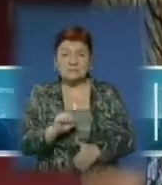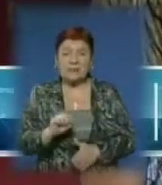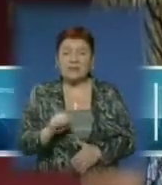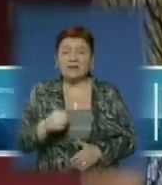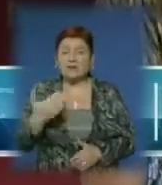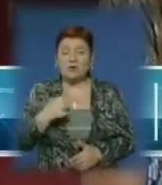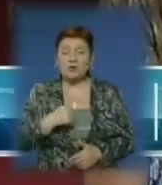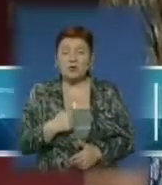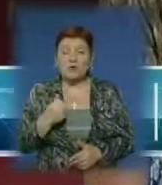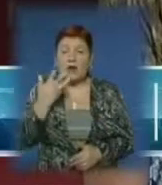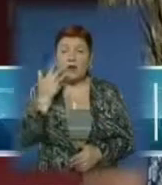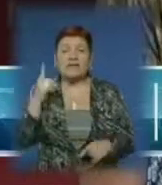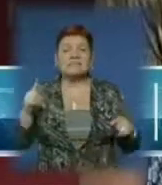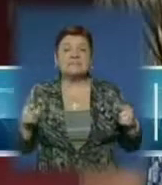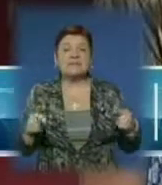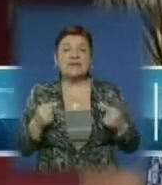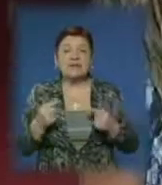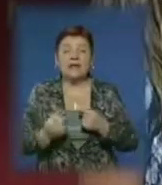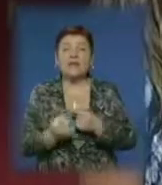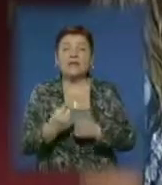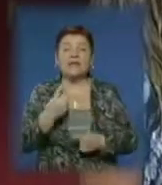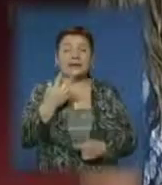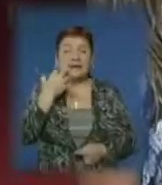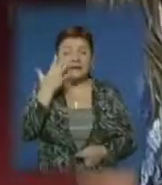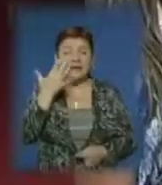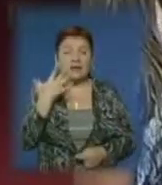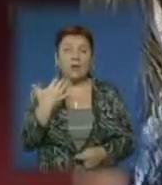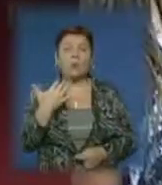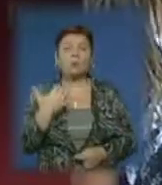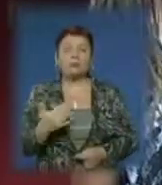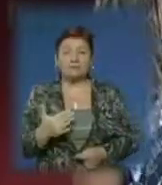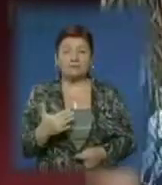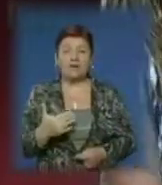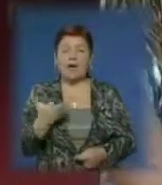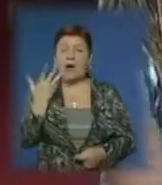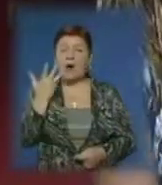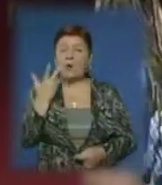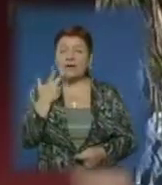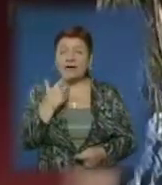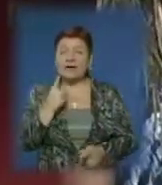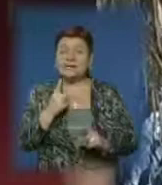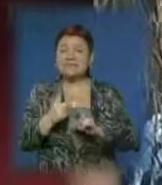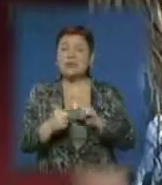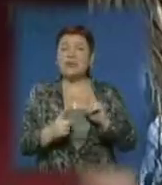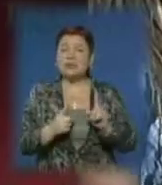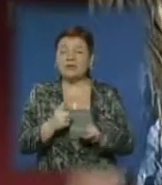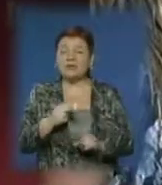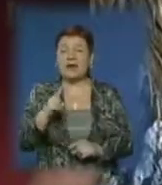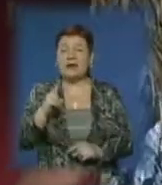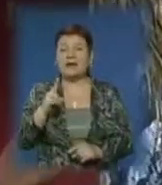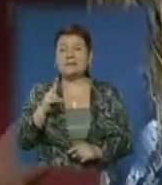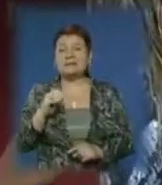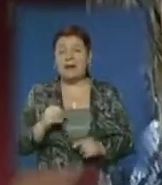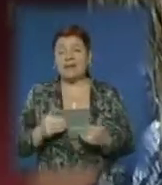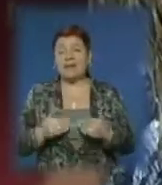момент, коли воно створене вже, коли виникла ідея навіть, воно вже саме достатнє. А коли воно змінюється, це мій